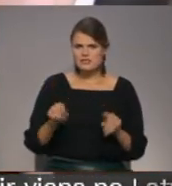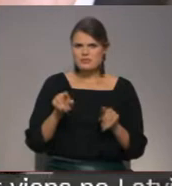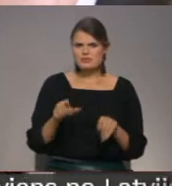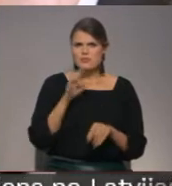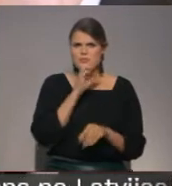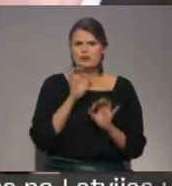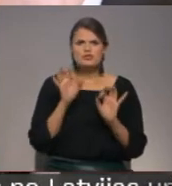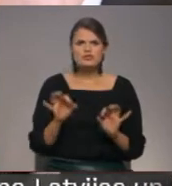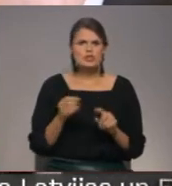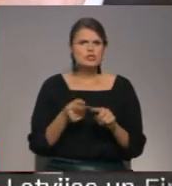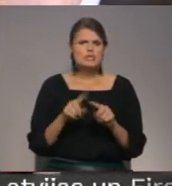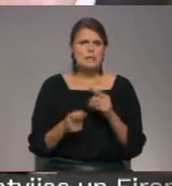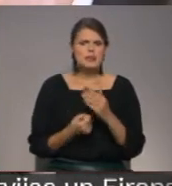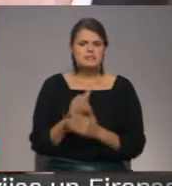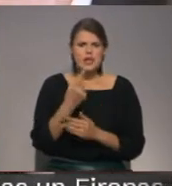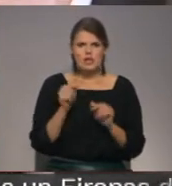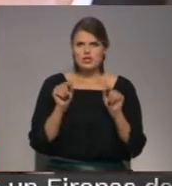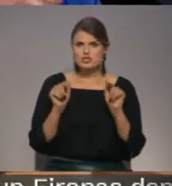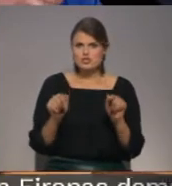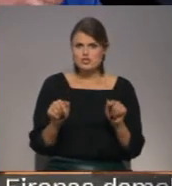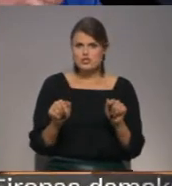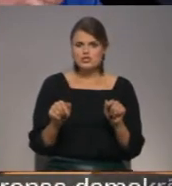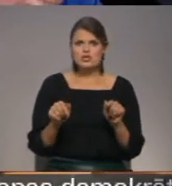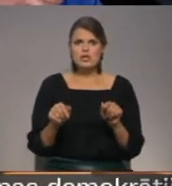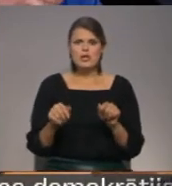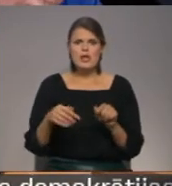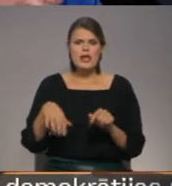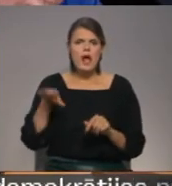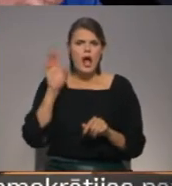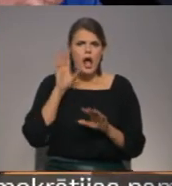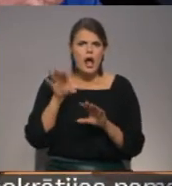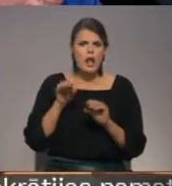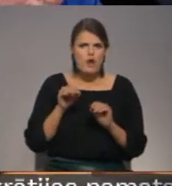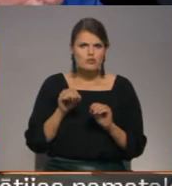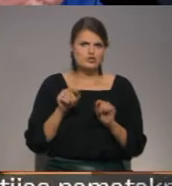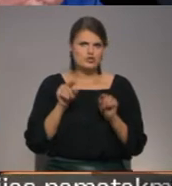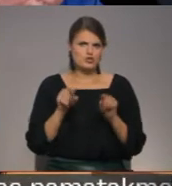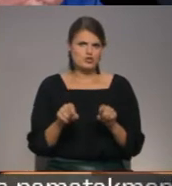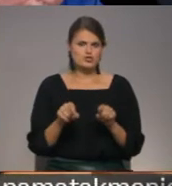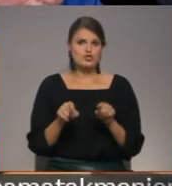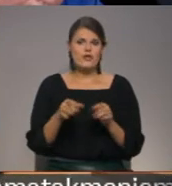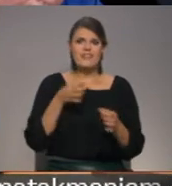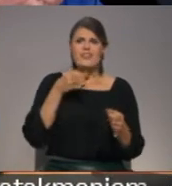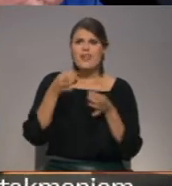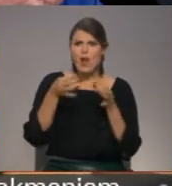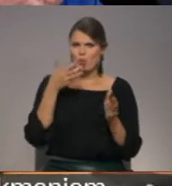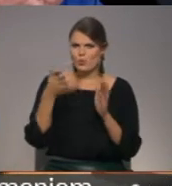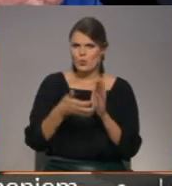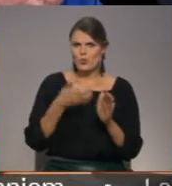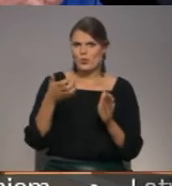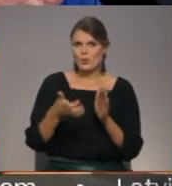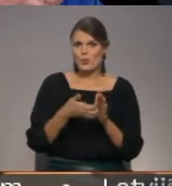radies tieši tāpēc, ka šī tie ieklausīšanās, šī tie dialogu trūkuma